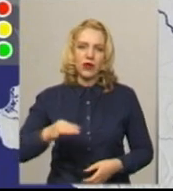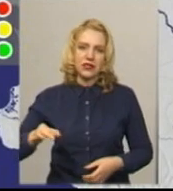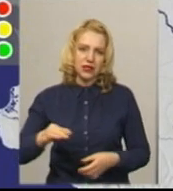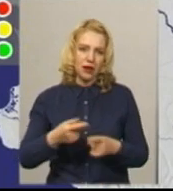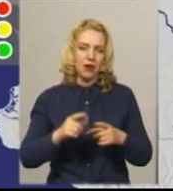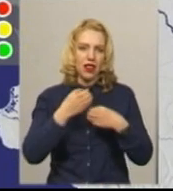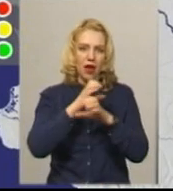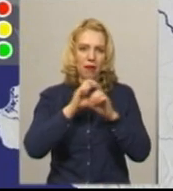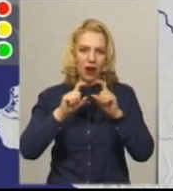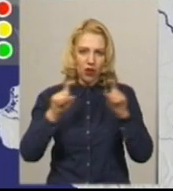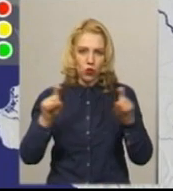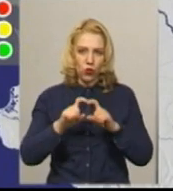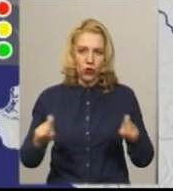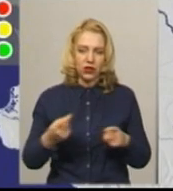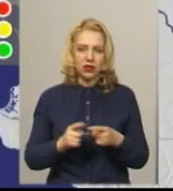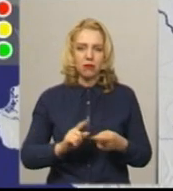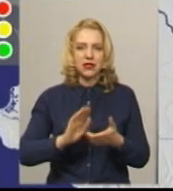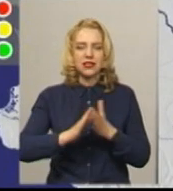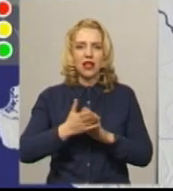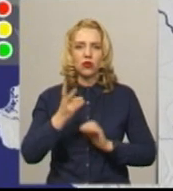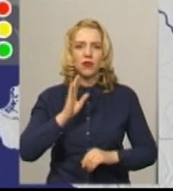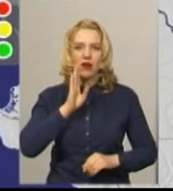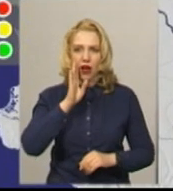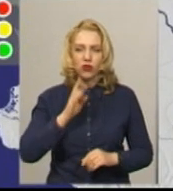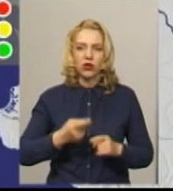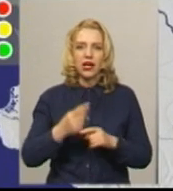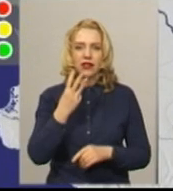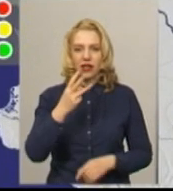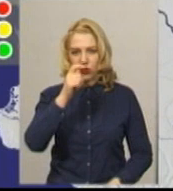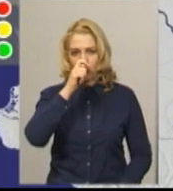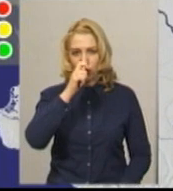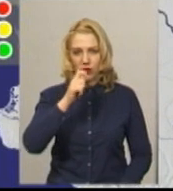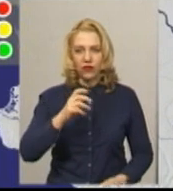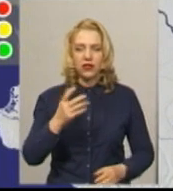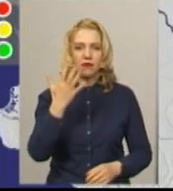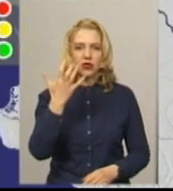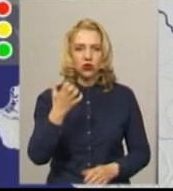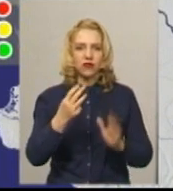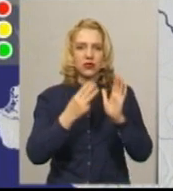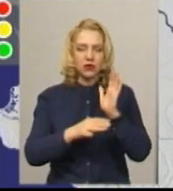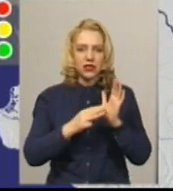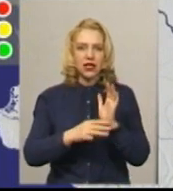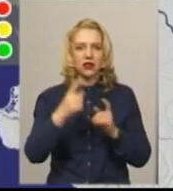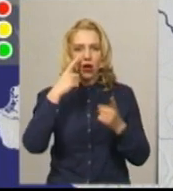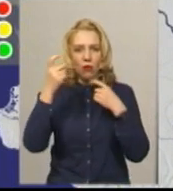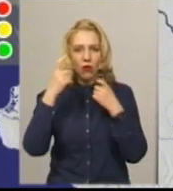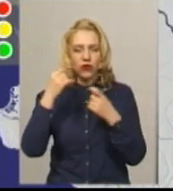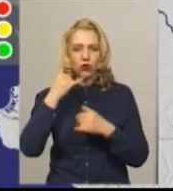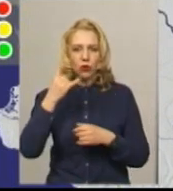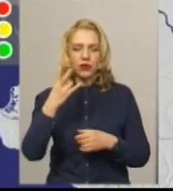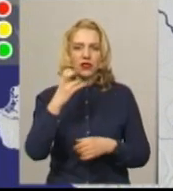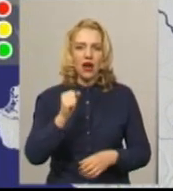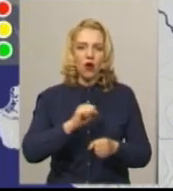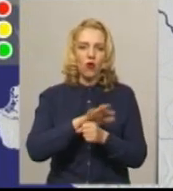Станом на ранок 3 квітня 2020 року до Центру надійшло 570 повідомлень про підозру на COVID-19.